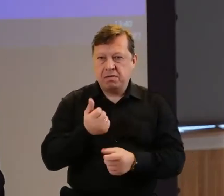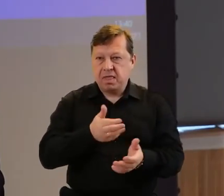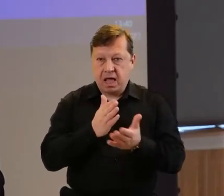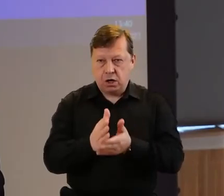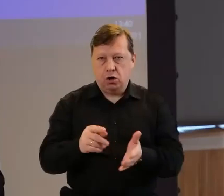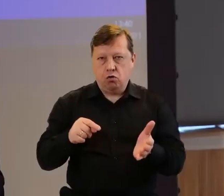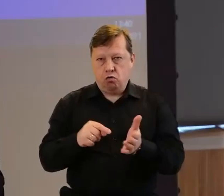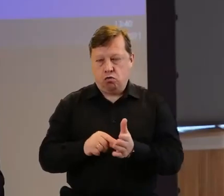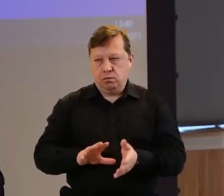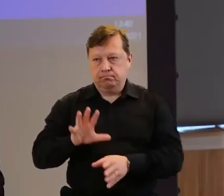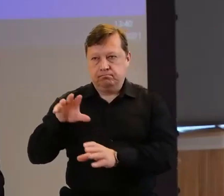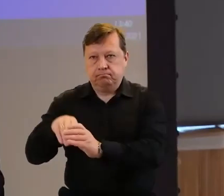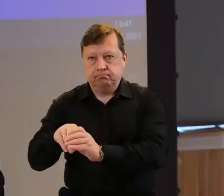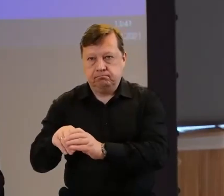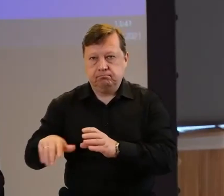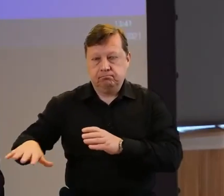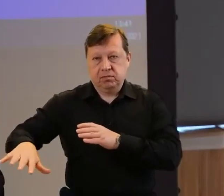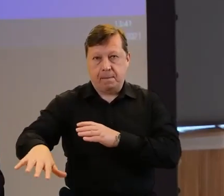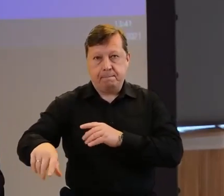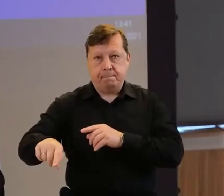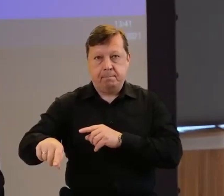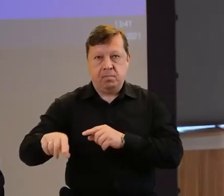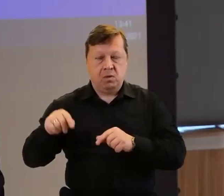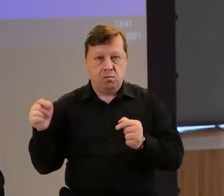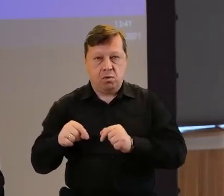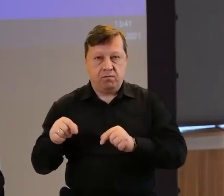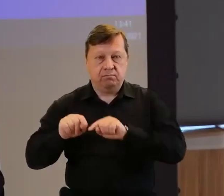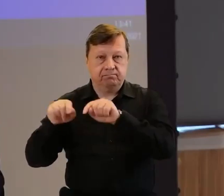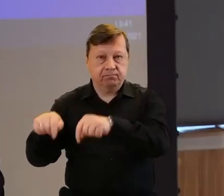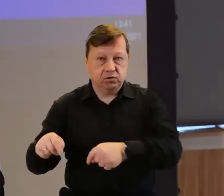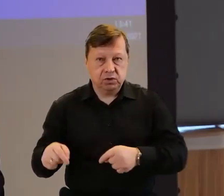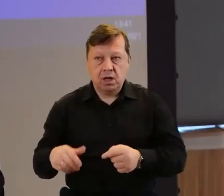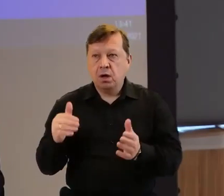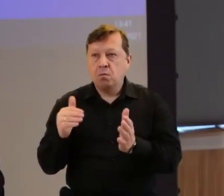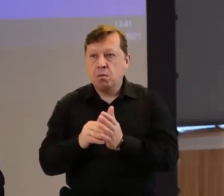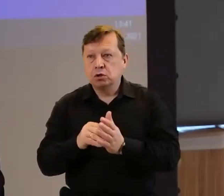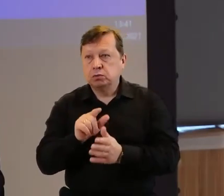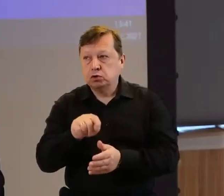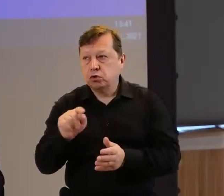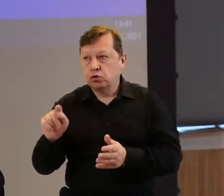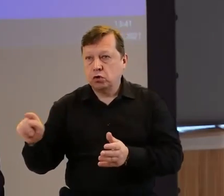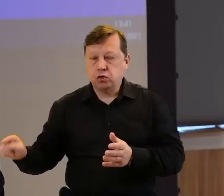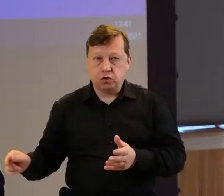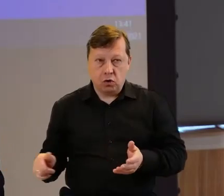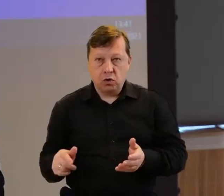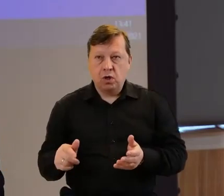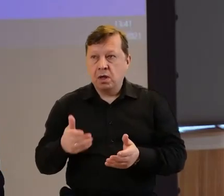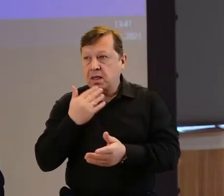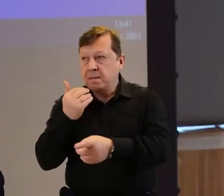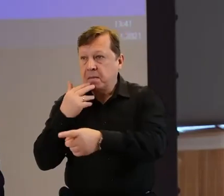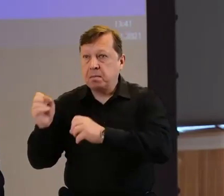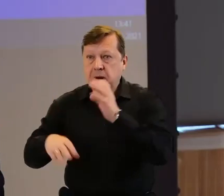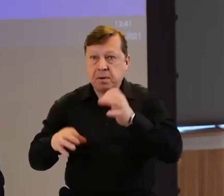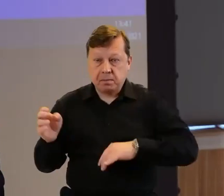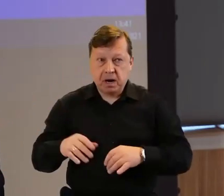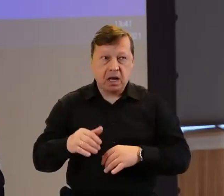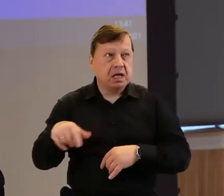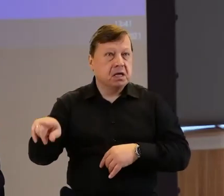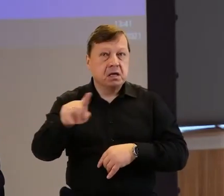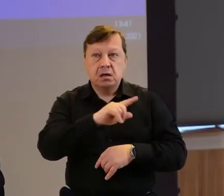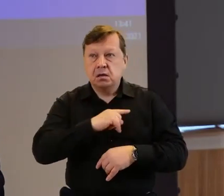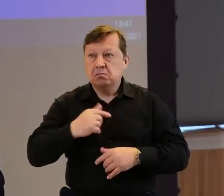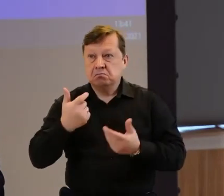daje rady. To znaczy my powinniśmy wchodzić tam, gdzie są takie potrzeby, które nie są zaspokojane przez inne